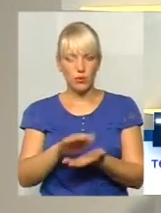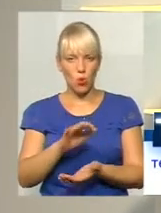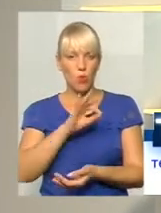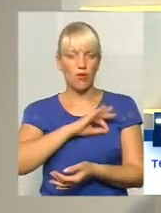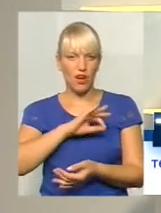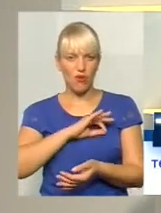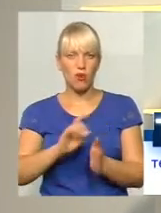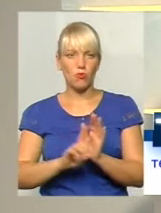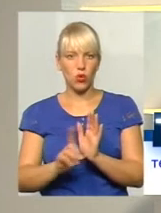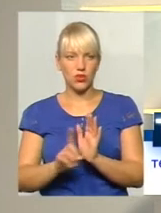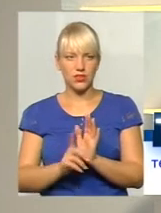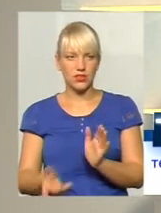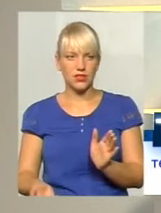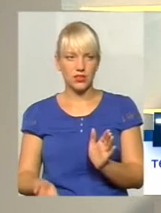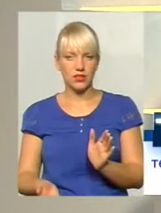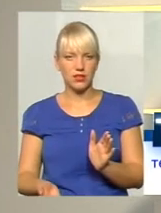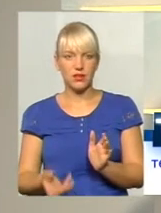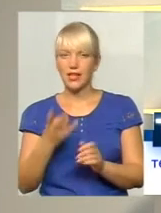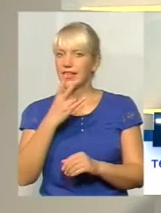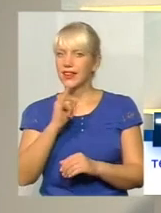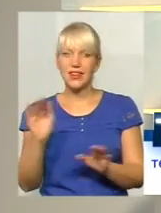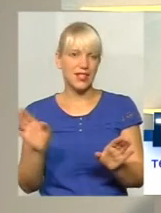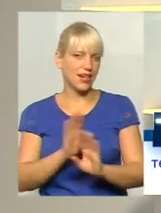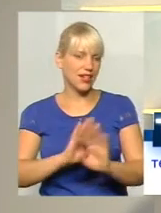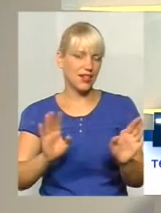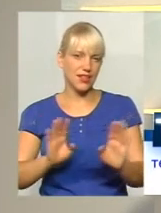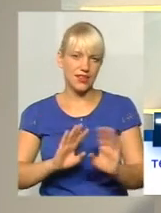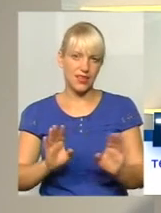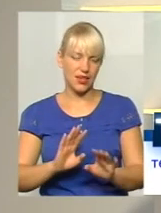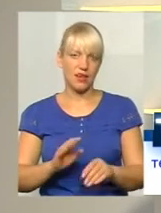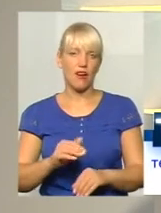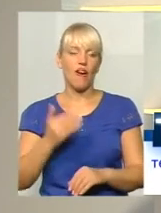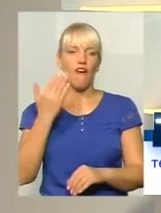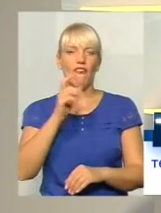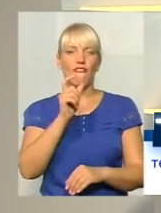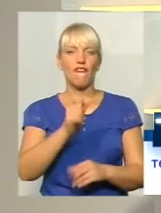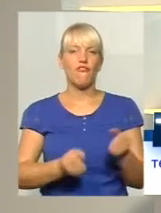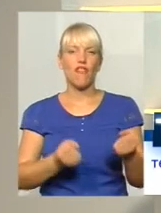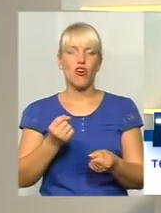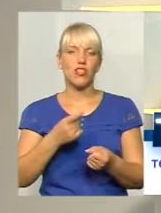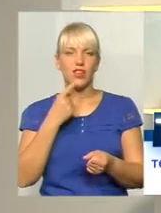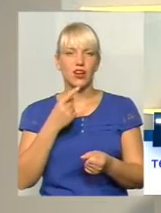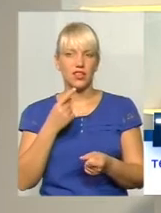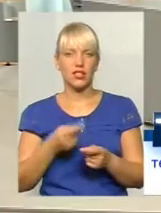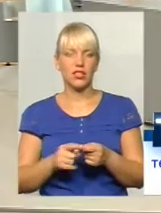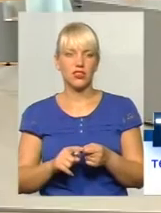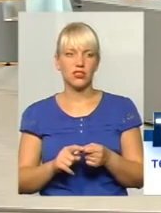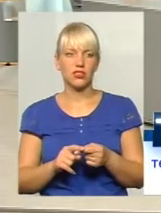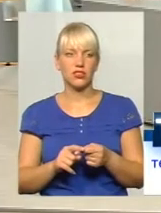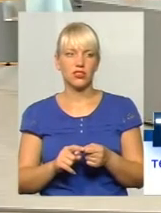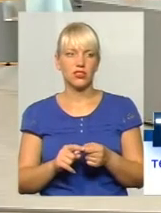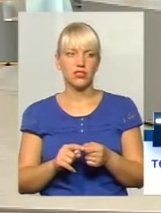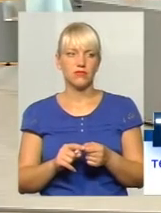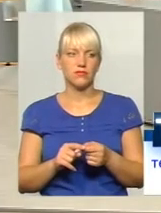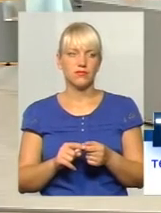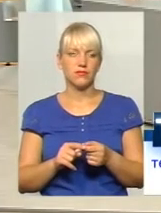приїзді? Ні-ні, вони кажуть, вони не знають, що таке інвалідь в війні, розумієте чи